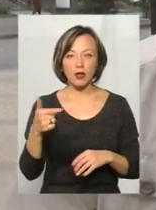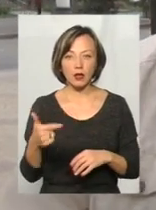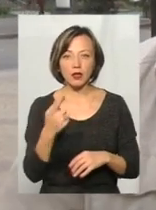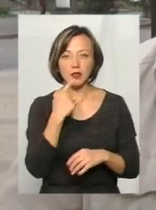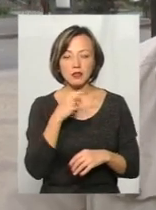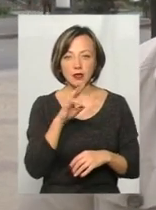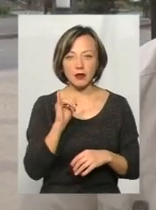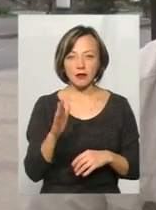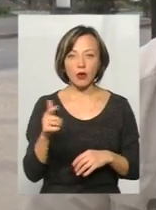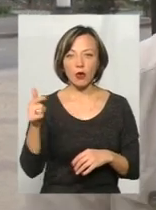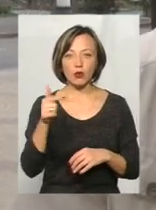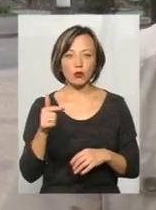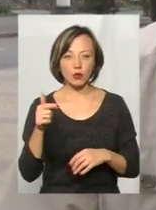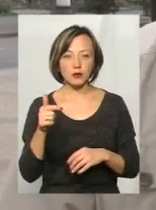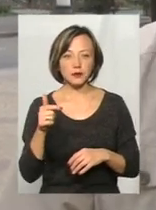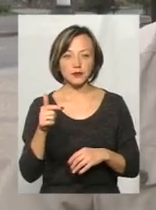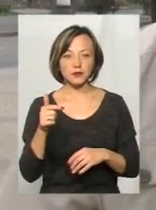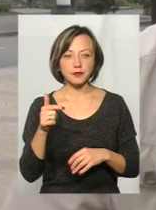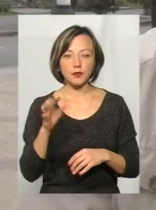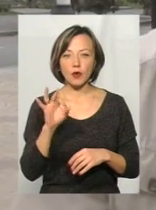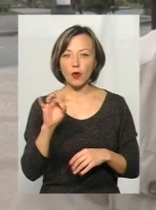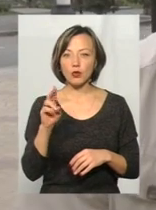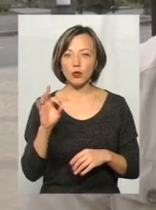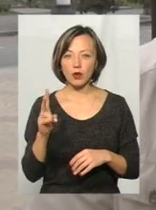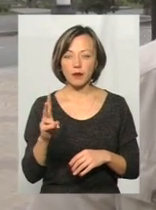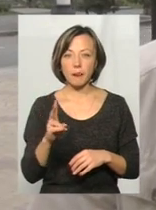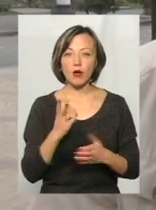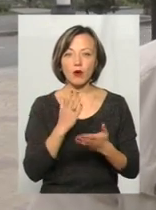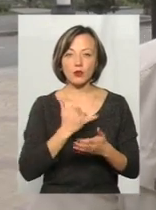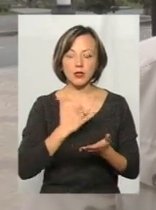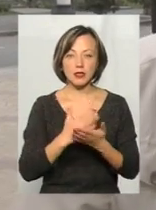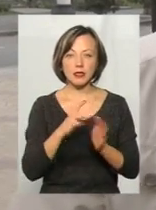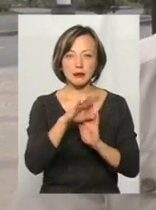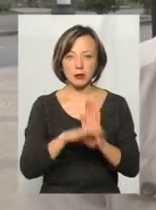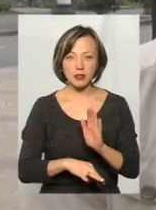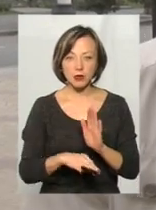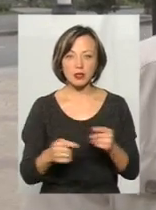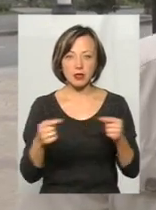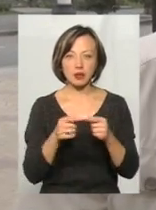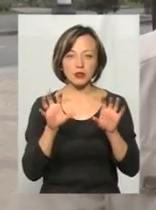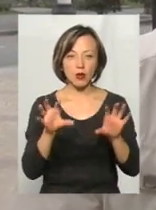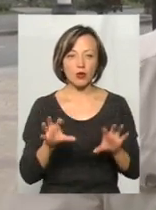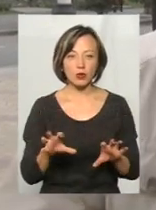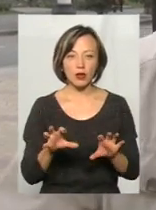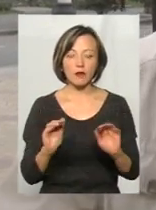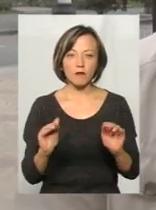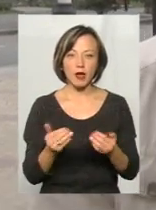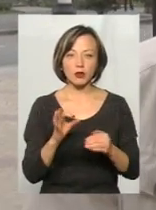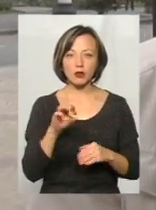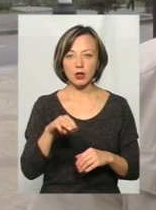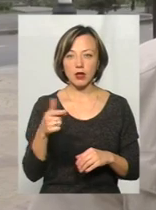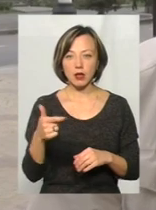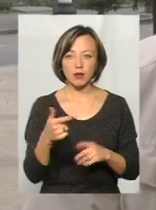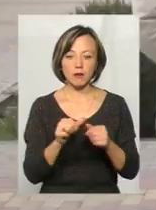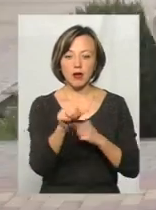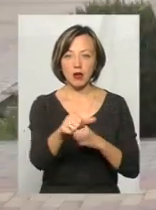Красилів, Городок, в нас йде партійний список, згідно закону. В менших ОТГ там